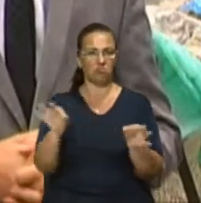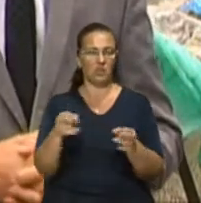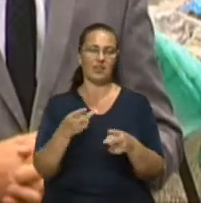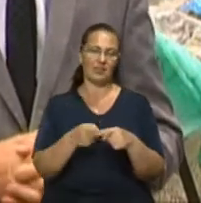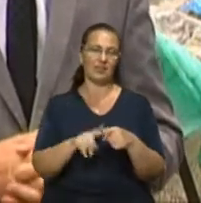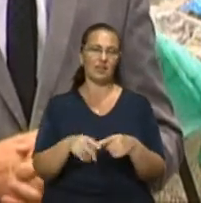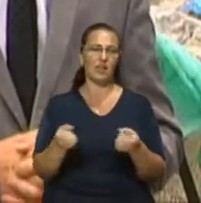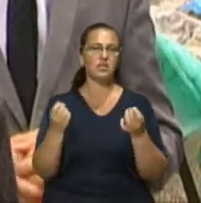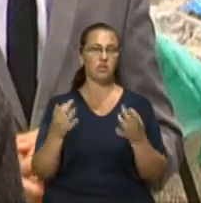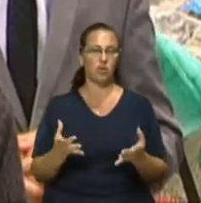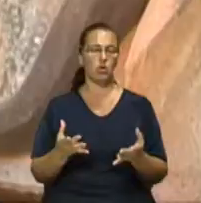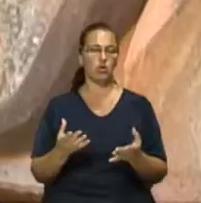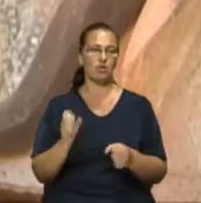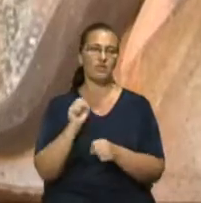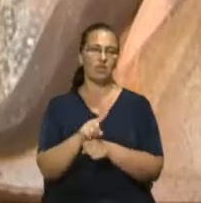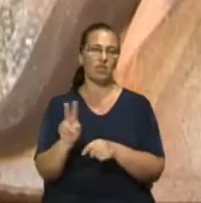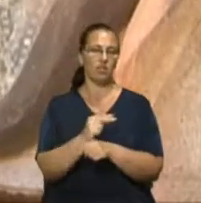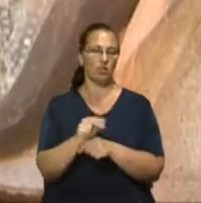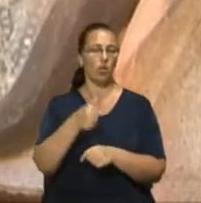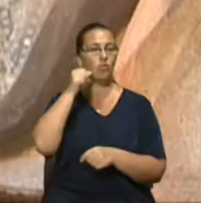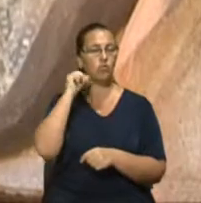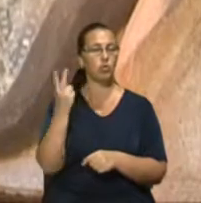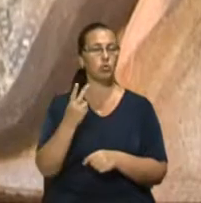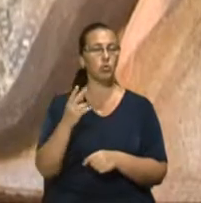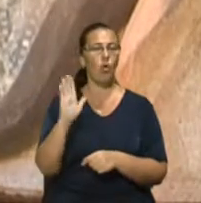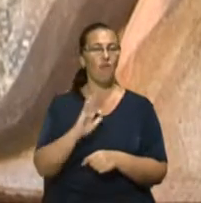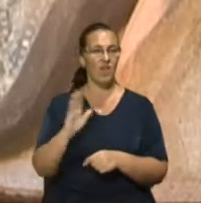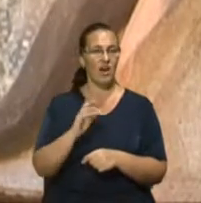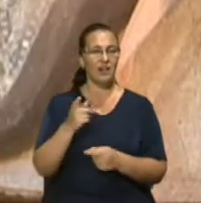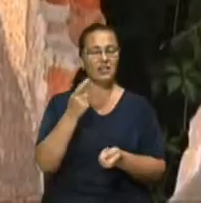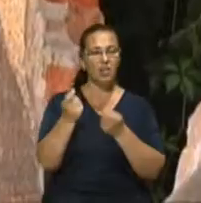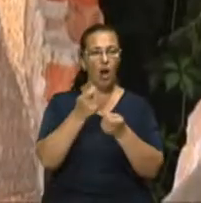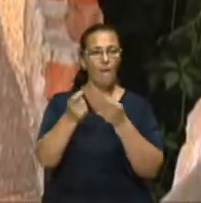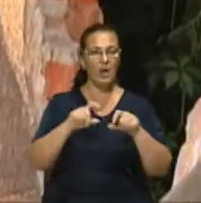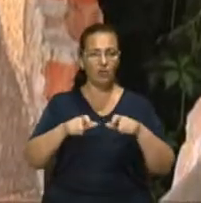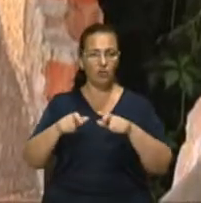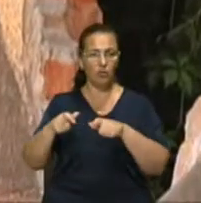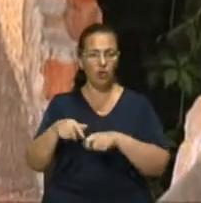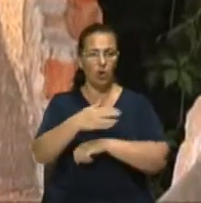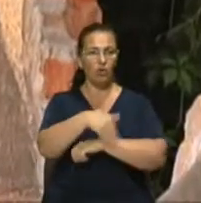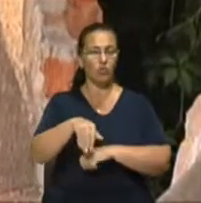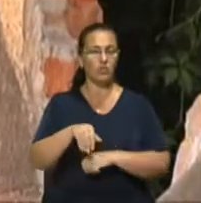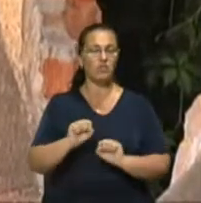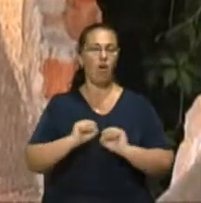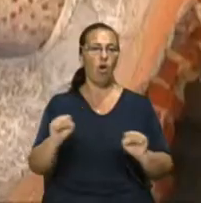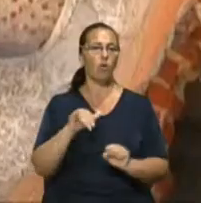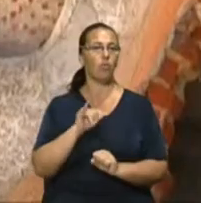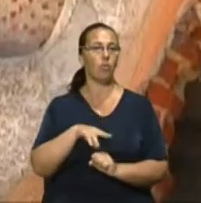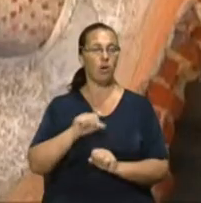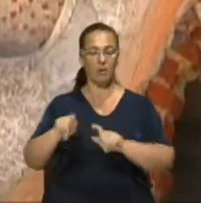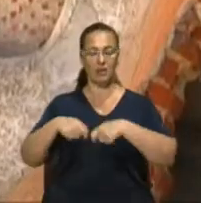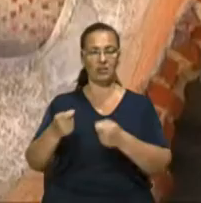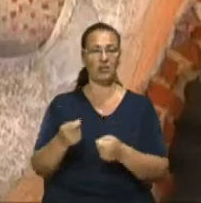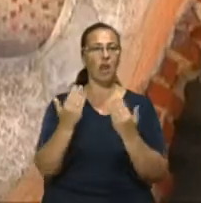спрощує завдання реконструкції. Вчора, 2 вересня, елементи мозаїки з вулиці Героїв УПА передали у мозаї терору. За словами